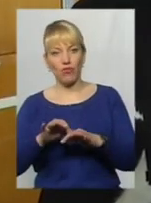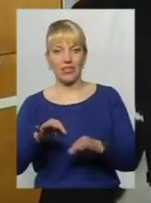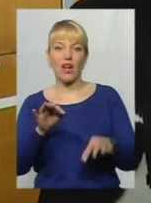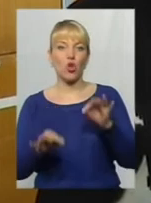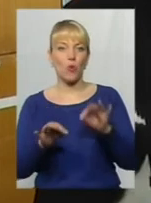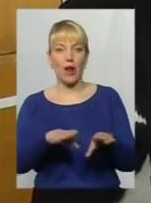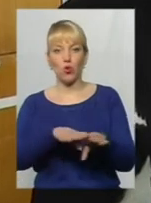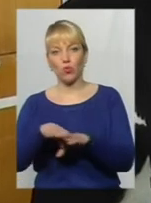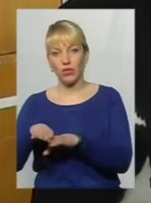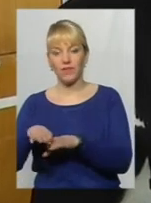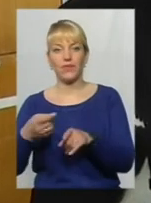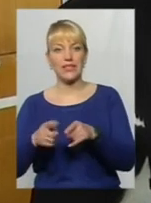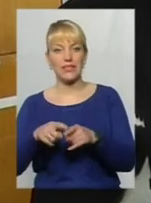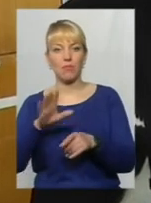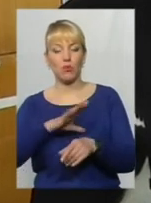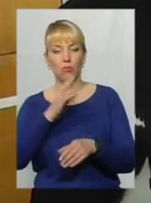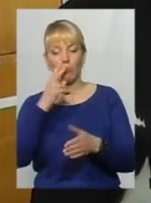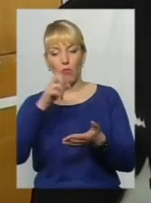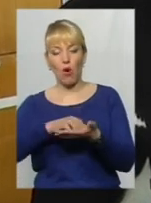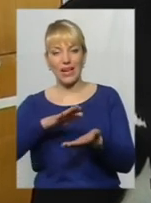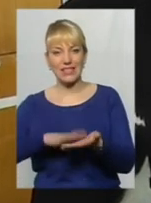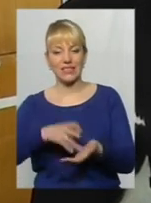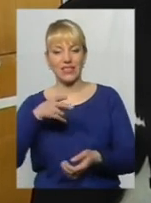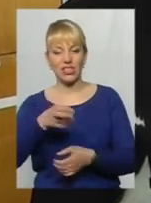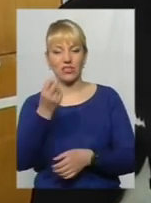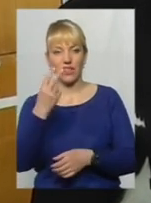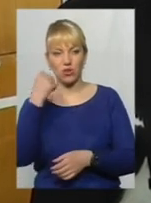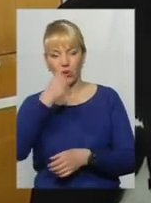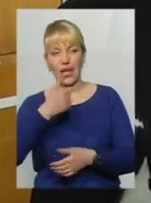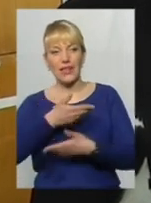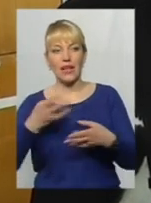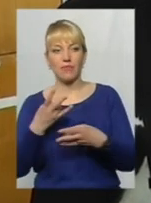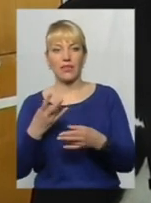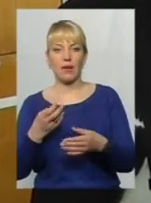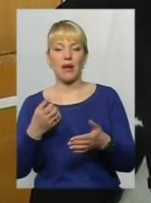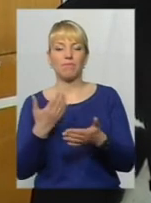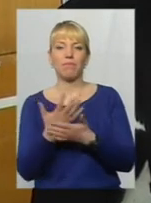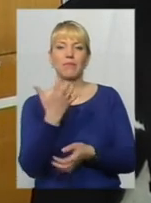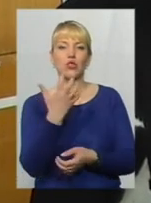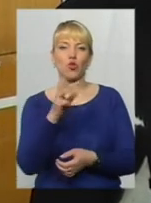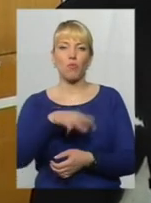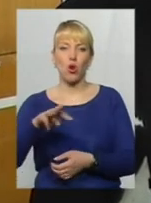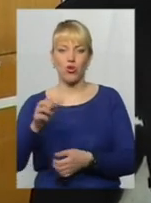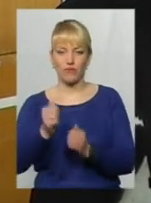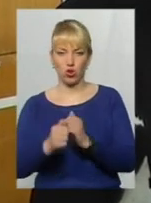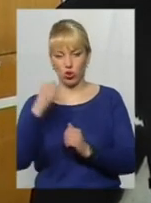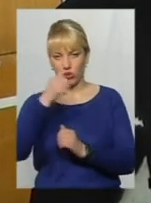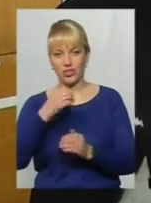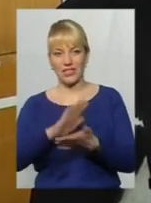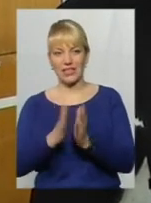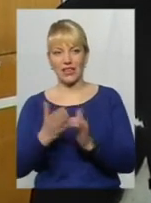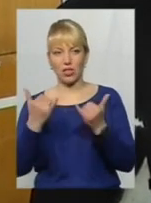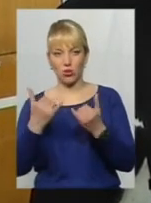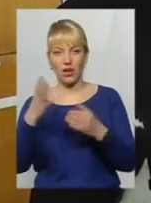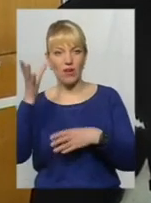нормальному рівні, це були показники 2012 року, як я зазначала, нам необхідно до 500 мільйонів щорічно. Станом на сьогодні,